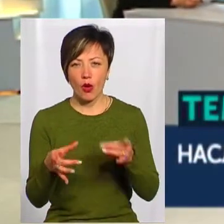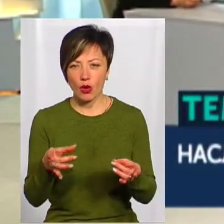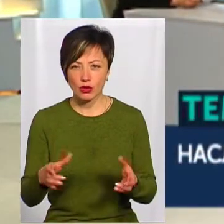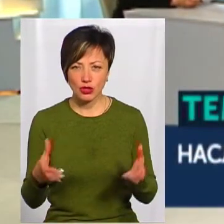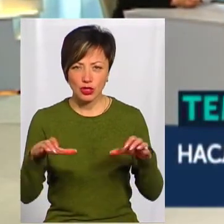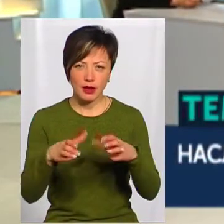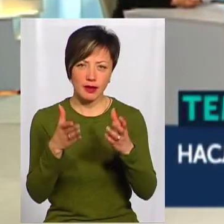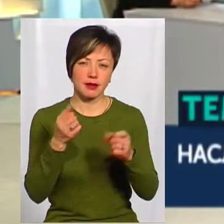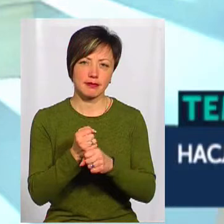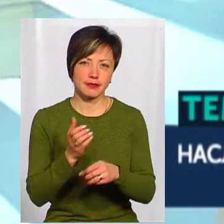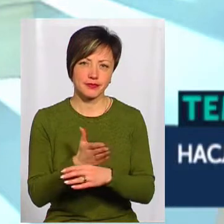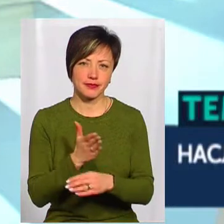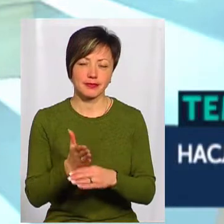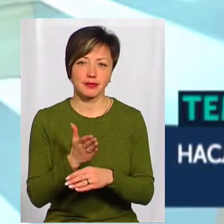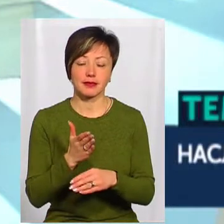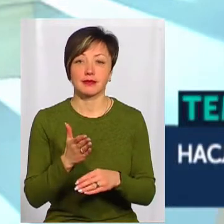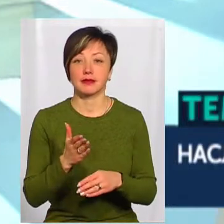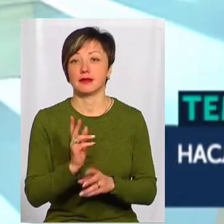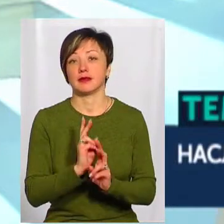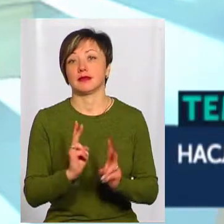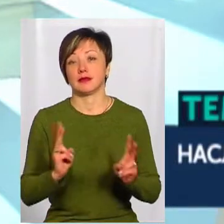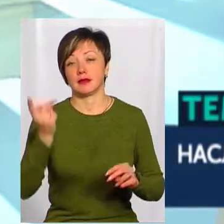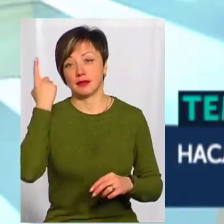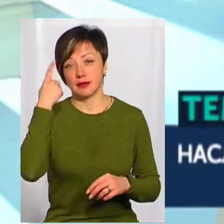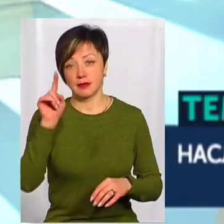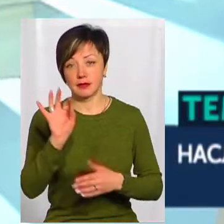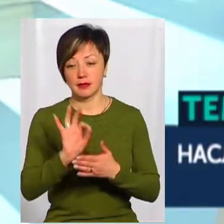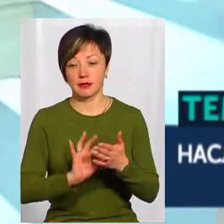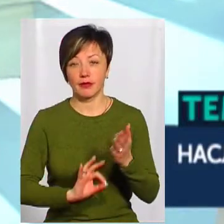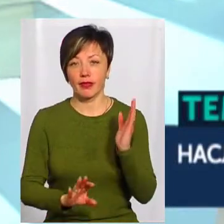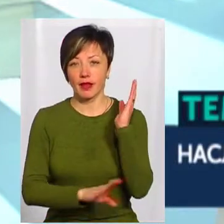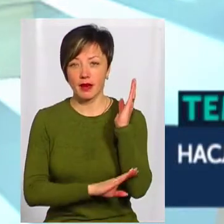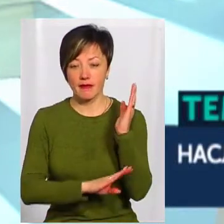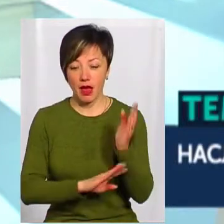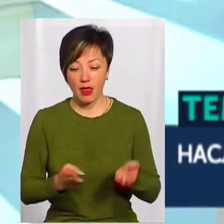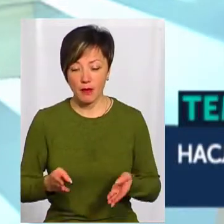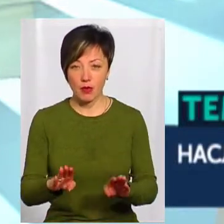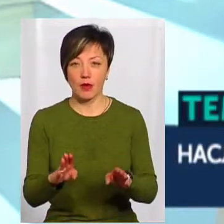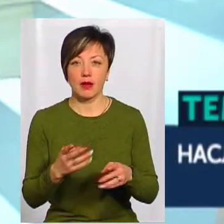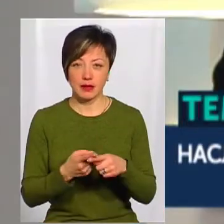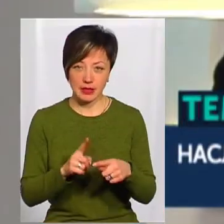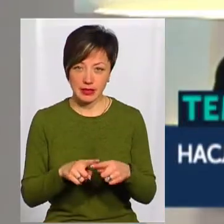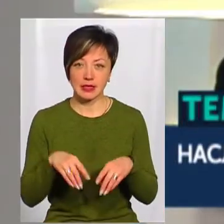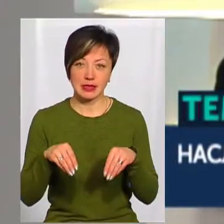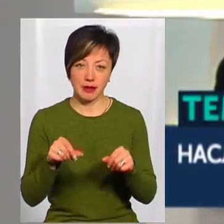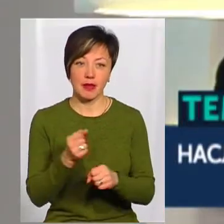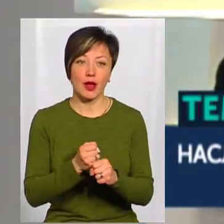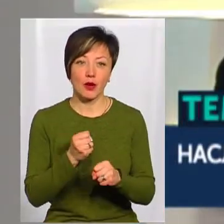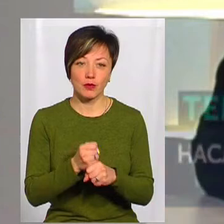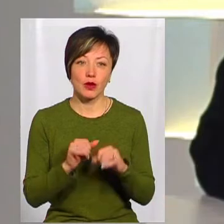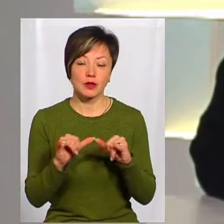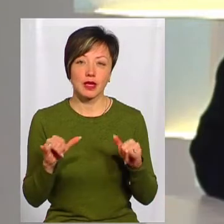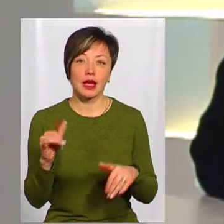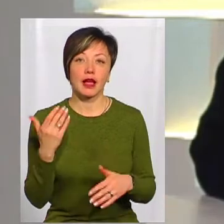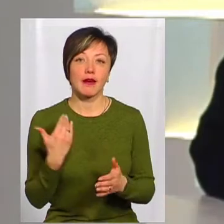ліпили ці глечики. Потім хтось придумав зразу дерев'яний плуг, потім якийсь металевий Ну, землеросту розвивалося. Так.